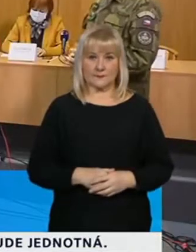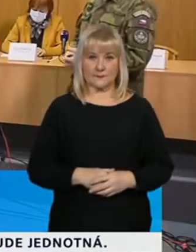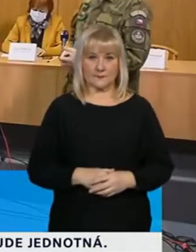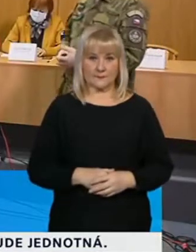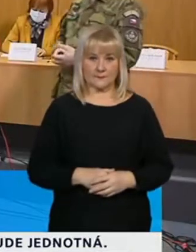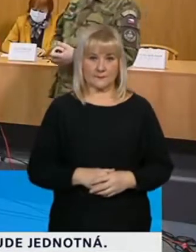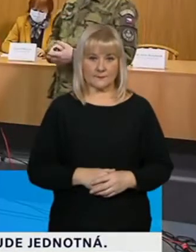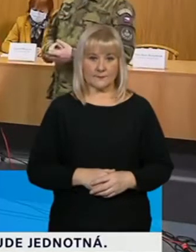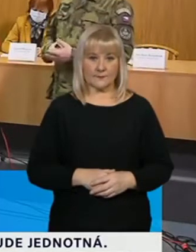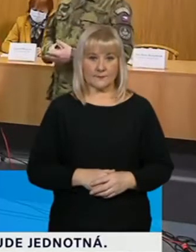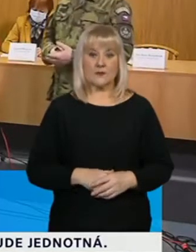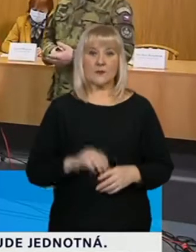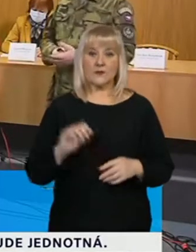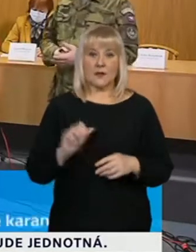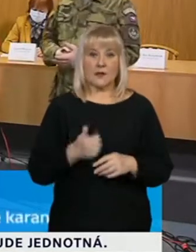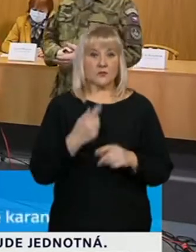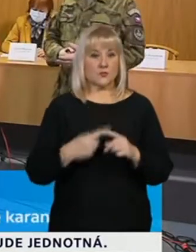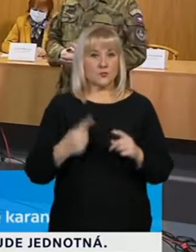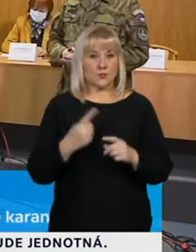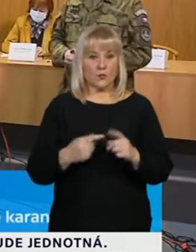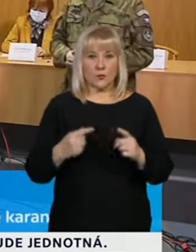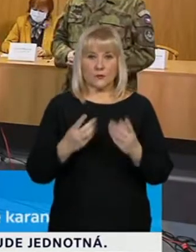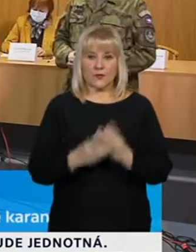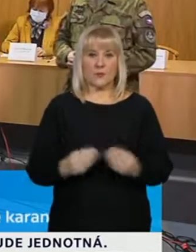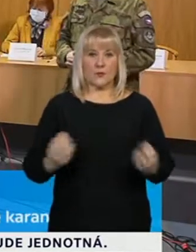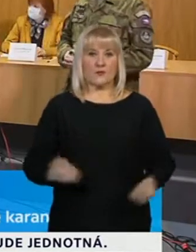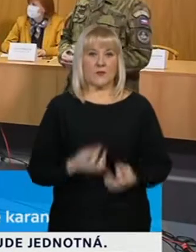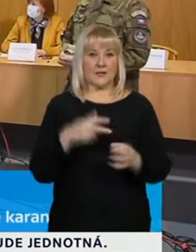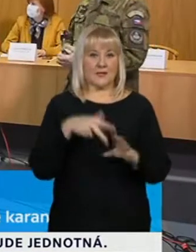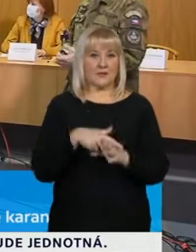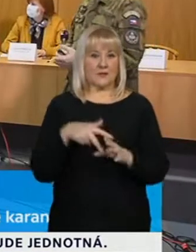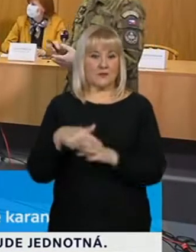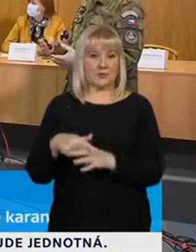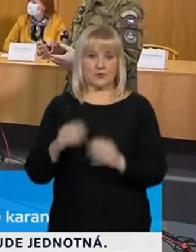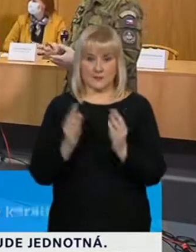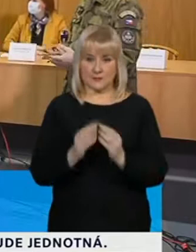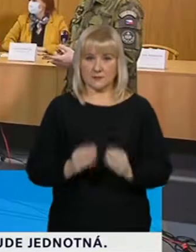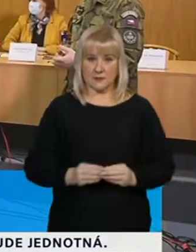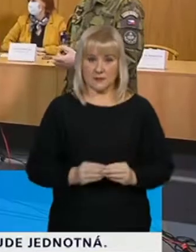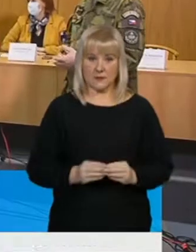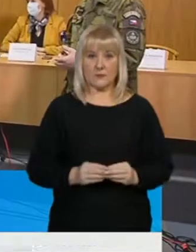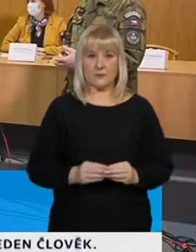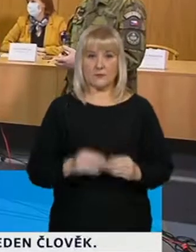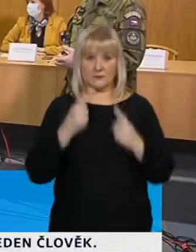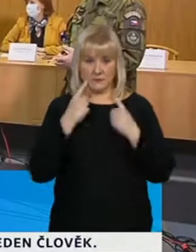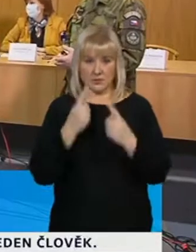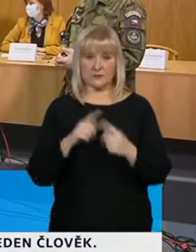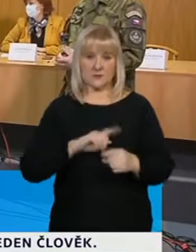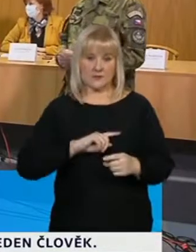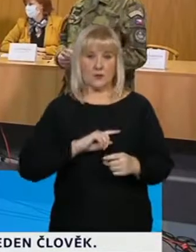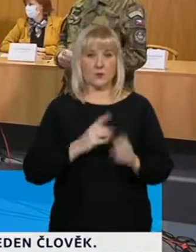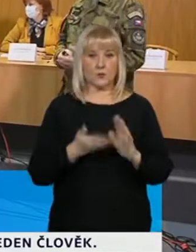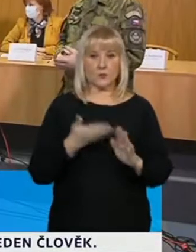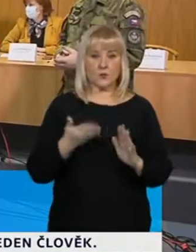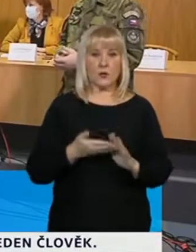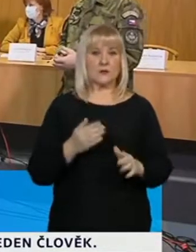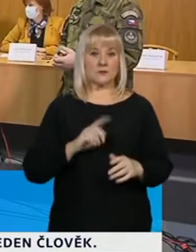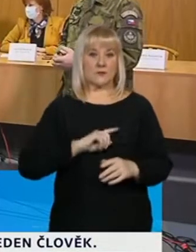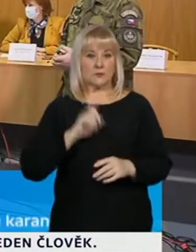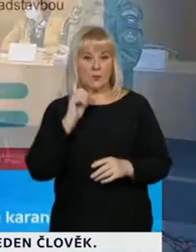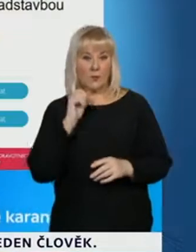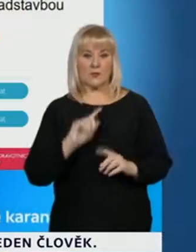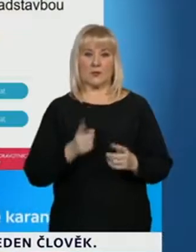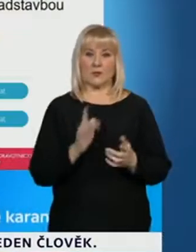Tak krátce bych se zastavil, co se týká rezervačních systémů. Můžete si sami objeřit v podstatě na svých telefonech,